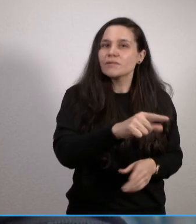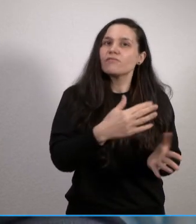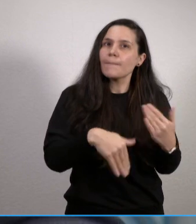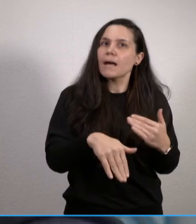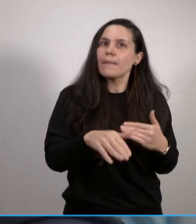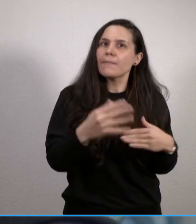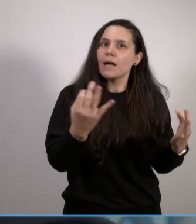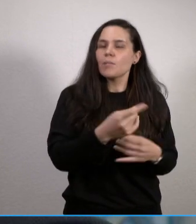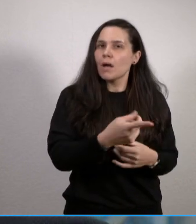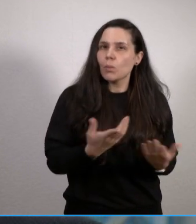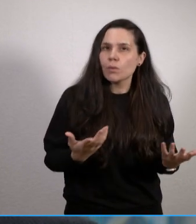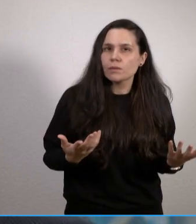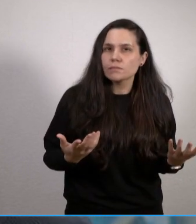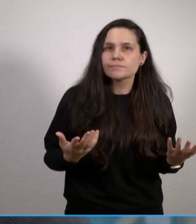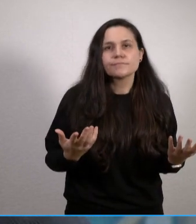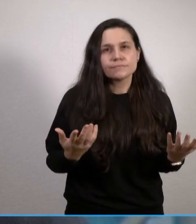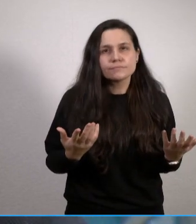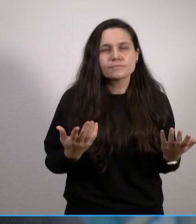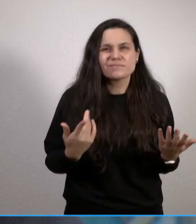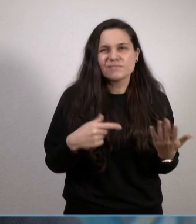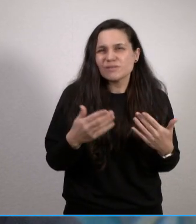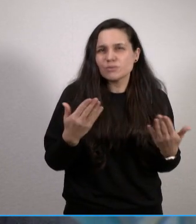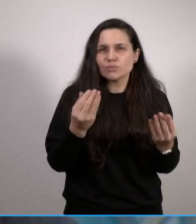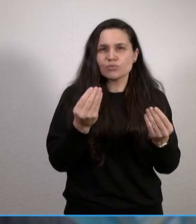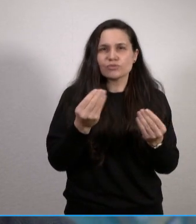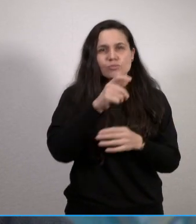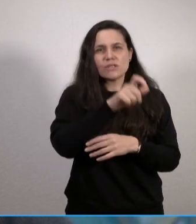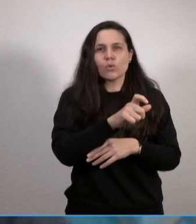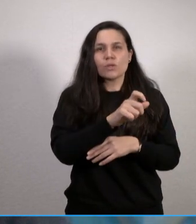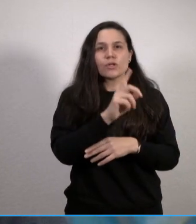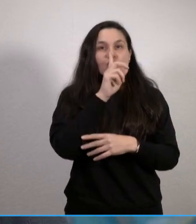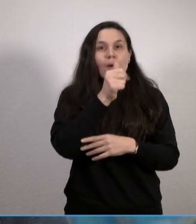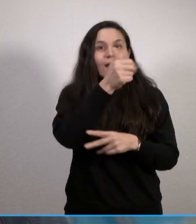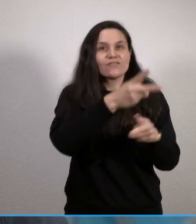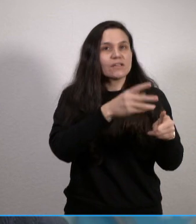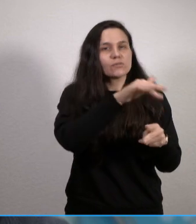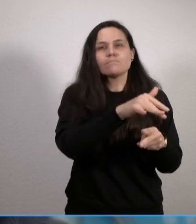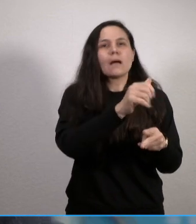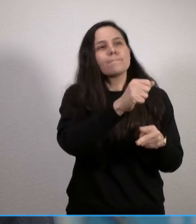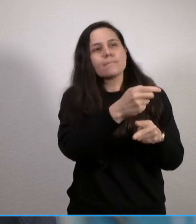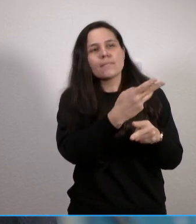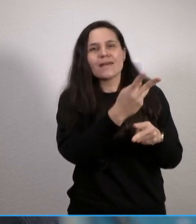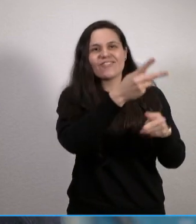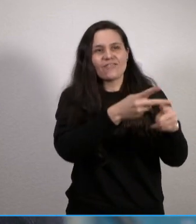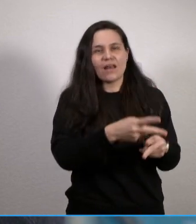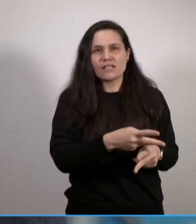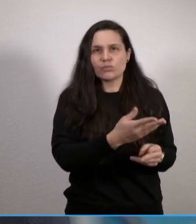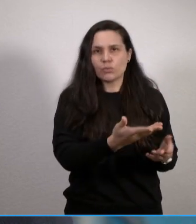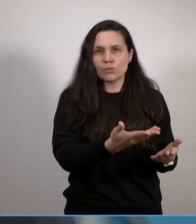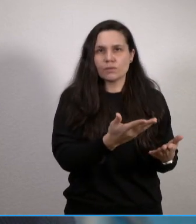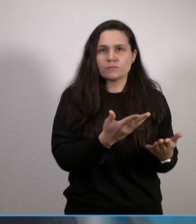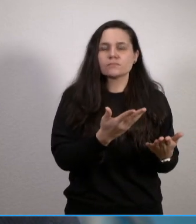werden müssen. Das ist der Gang der Dinge bei mehrfach Verletzten, sodass man auch sozusagen Zwischenpositionen im